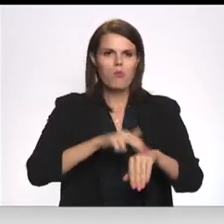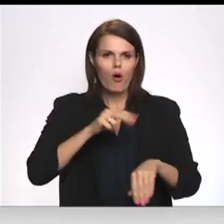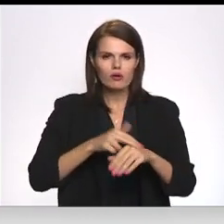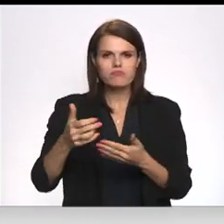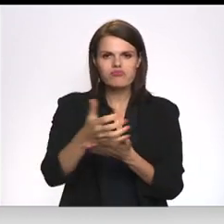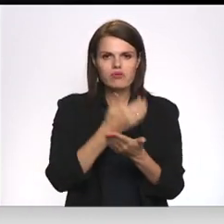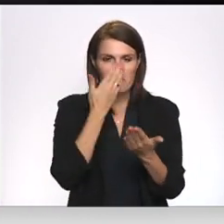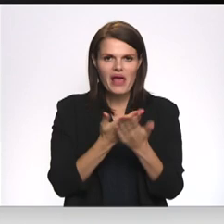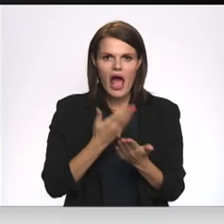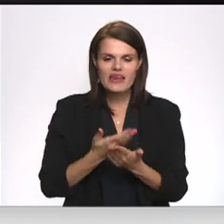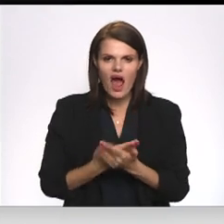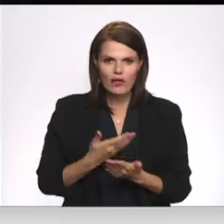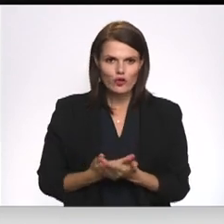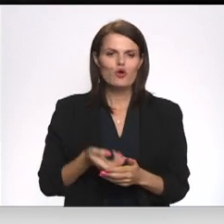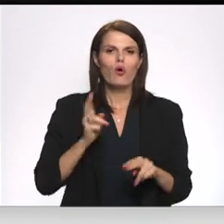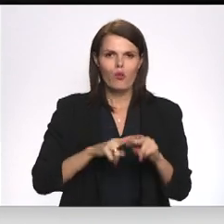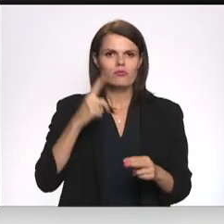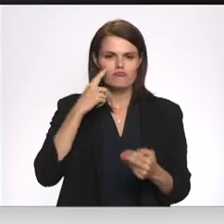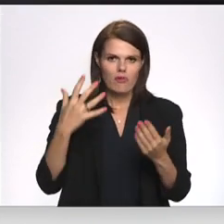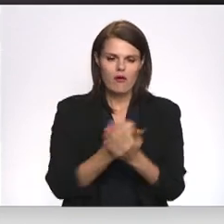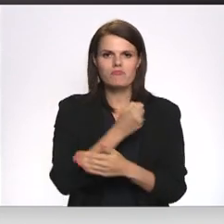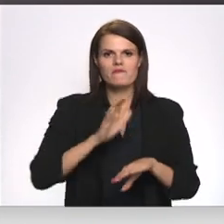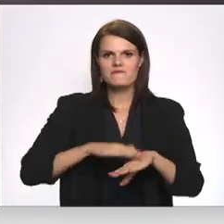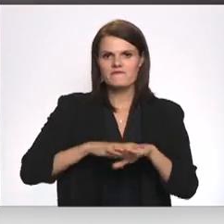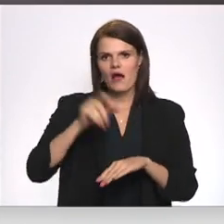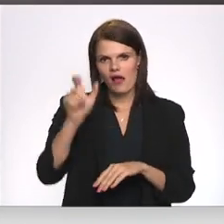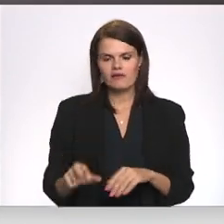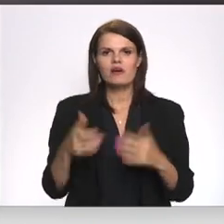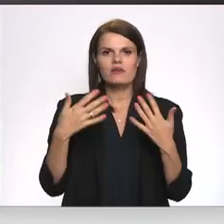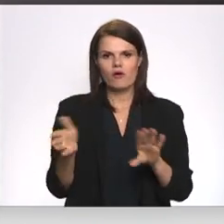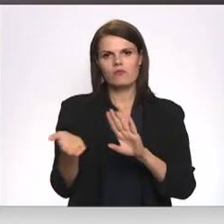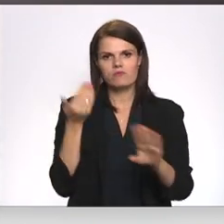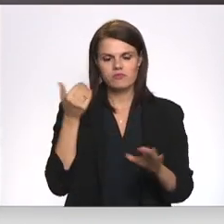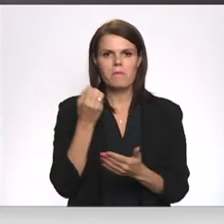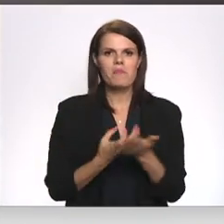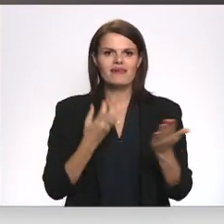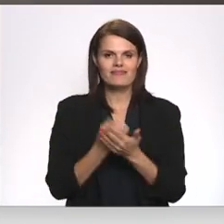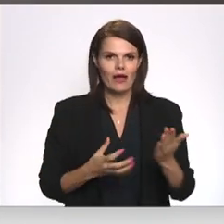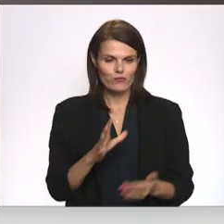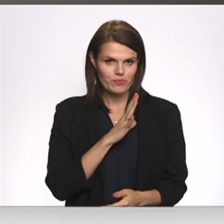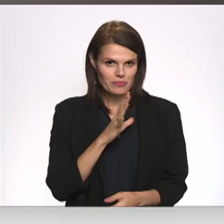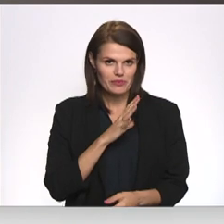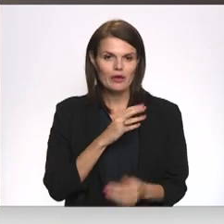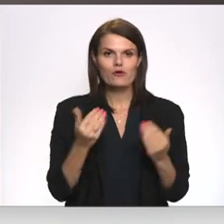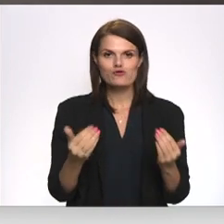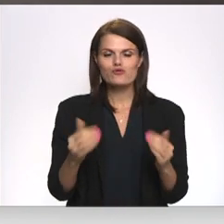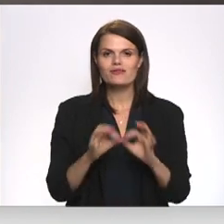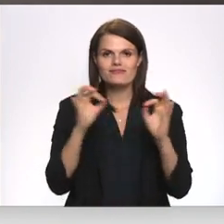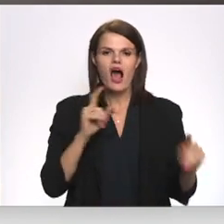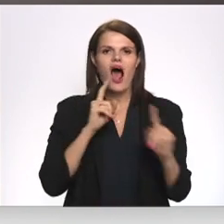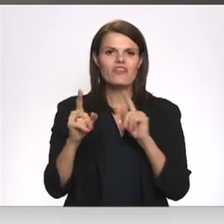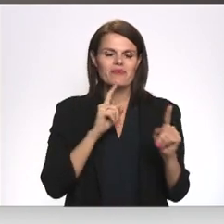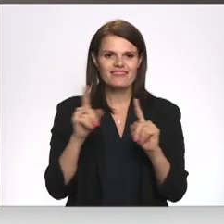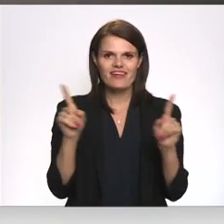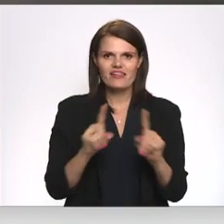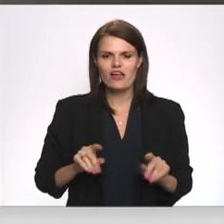pierādījums šim pārkāpumam un ir noskaidrota vainīgā persona, kas jau sniegusi paskaidrojumu inspektoriem. Šodien sākta administratīvā